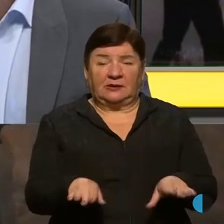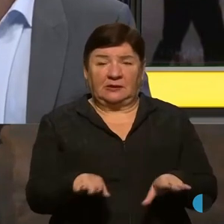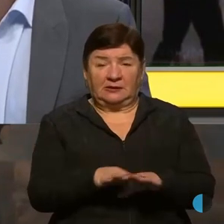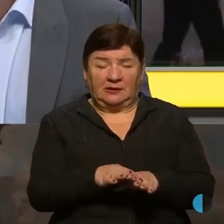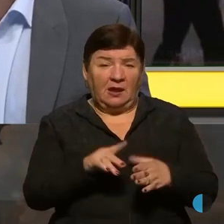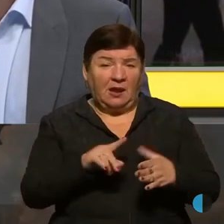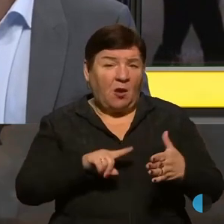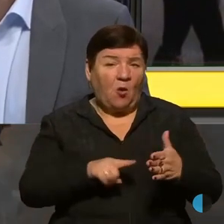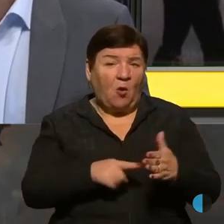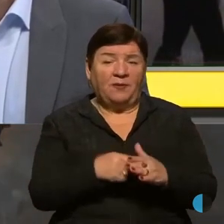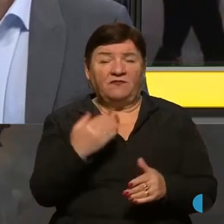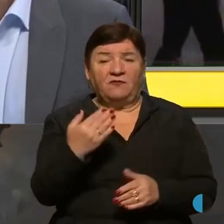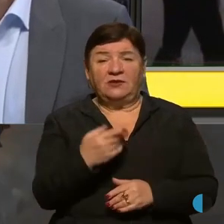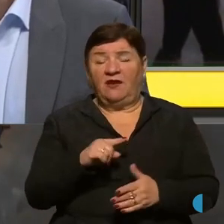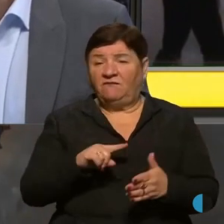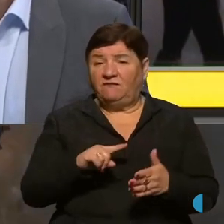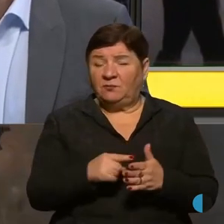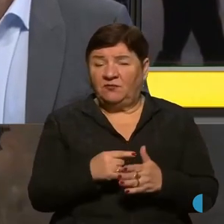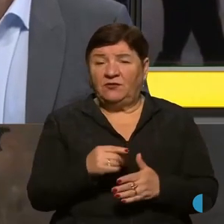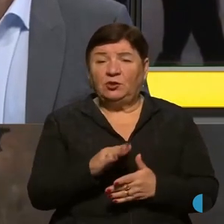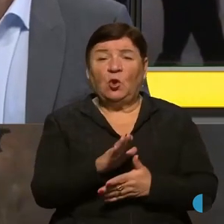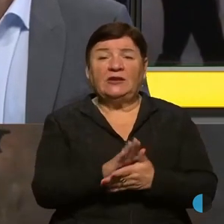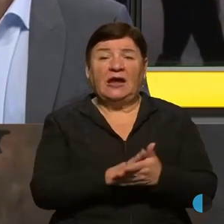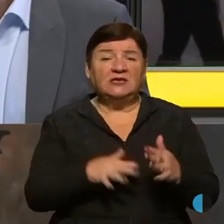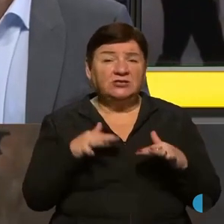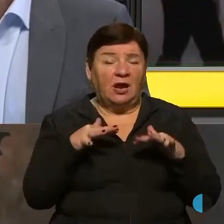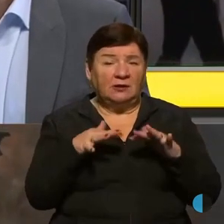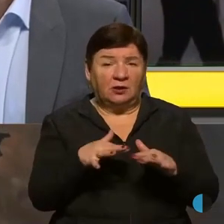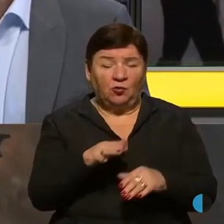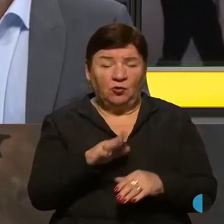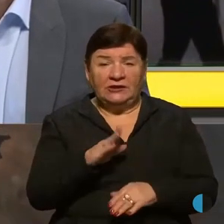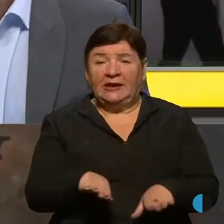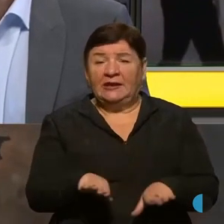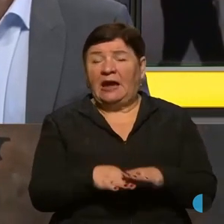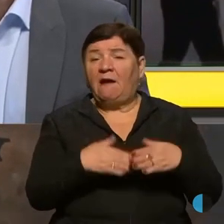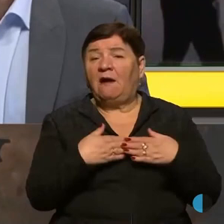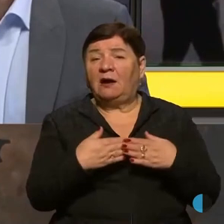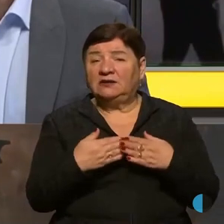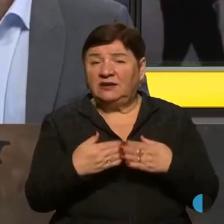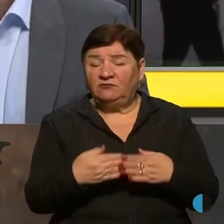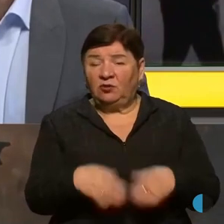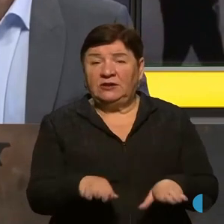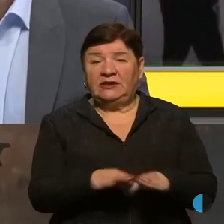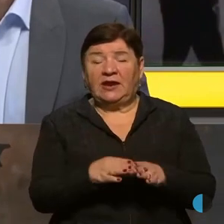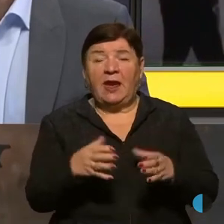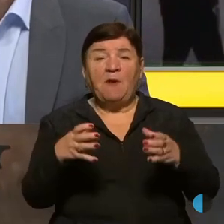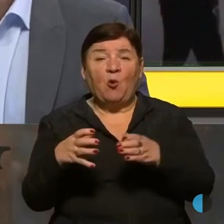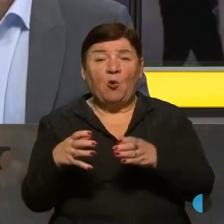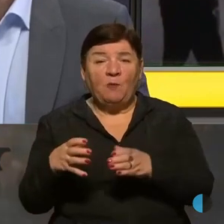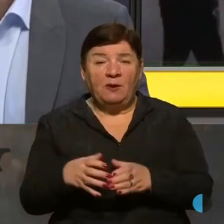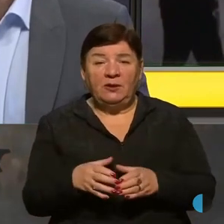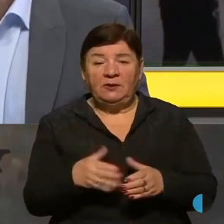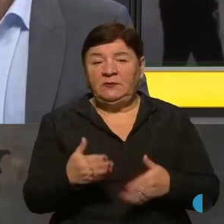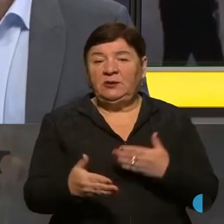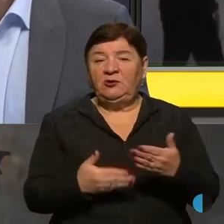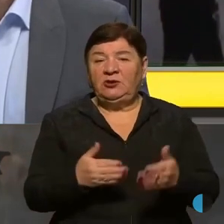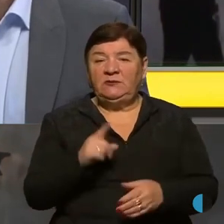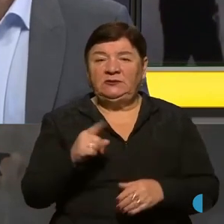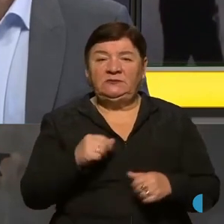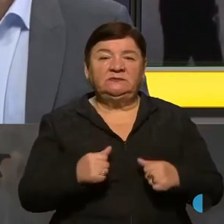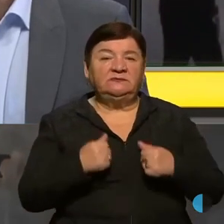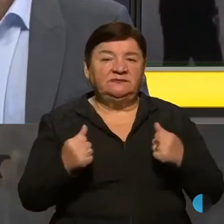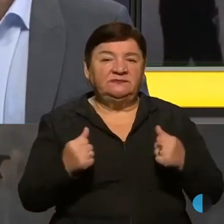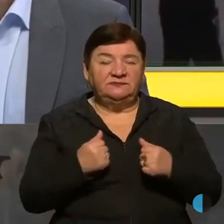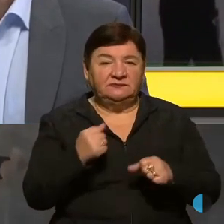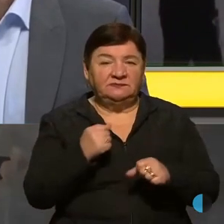опрой, відповідно вони там далі атакують, але не так активно, не такими групами. Піхота щось намагається